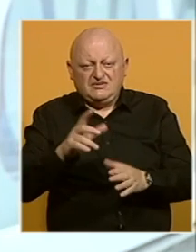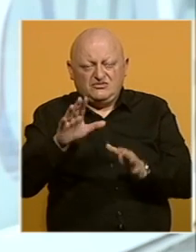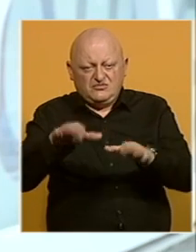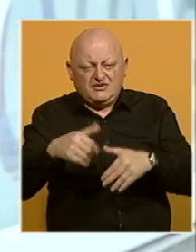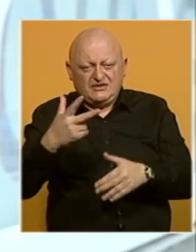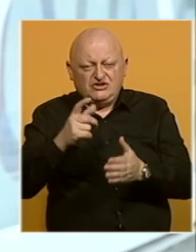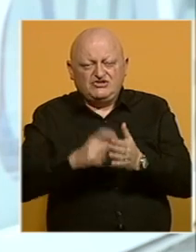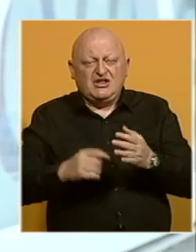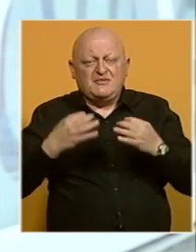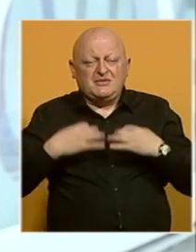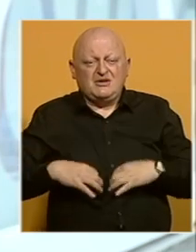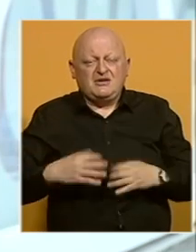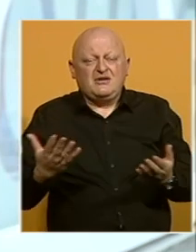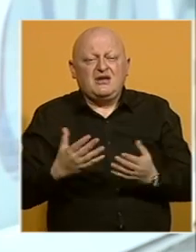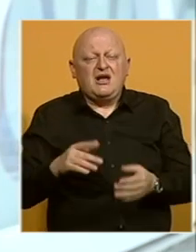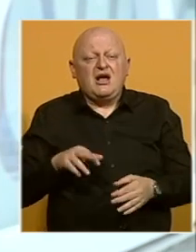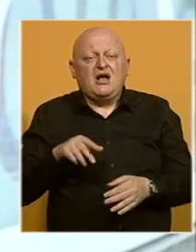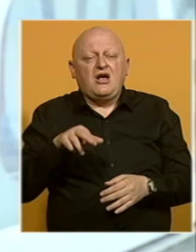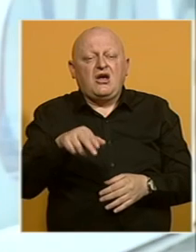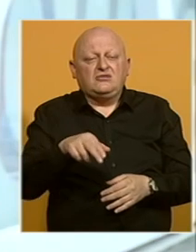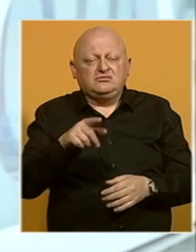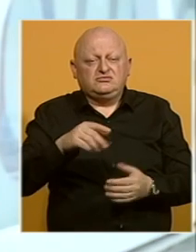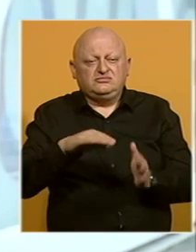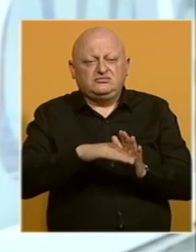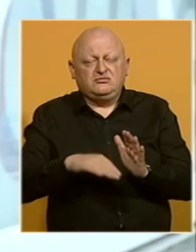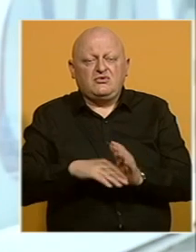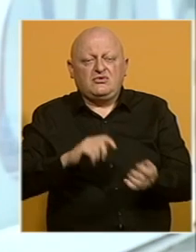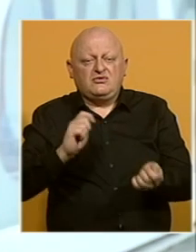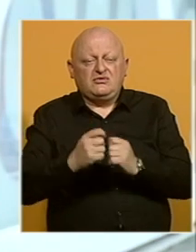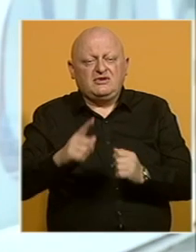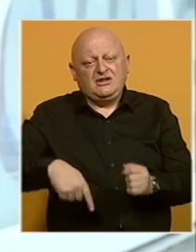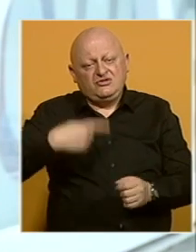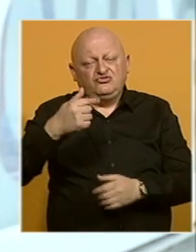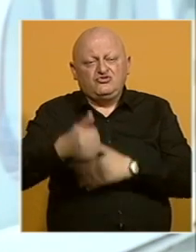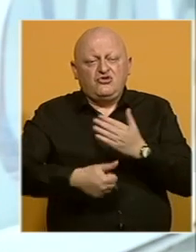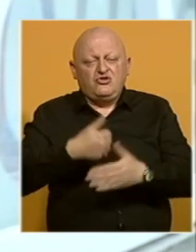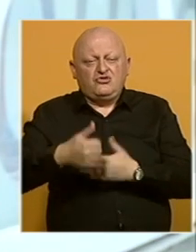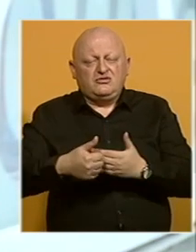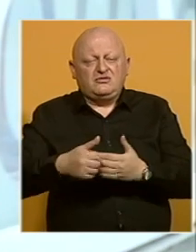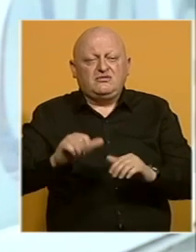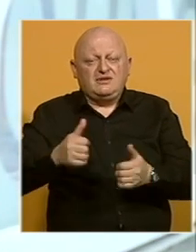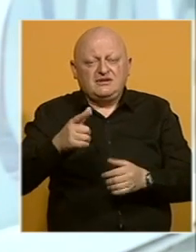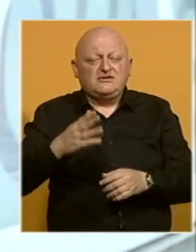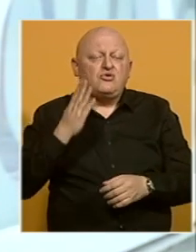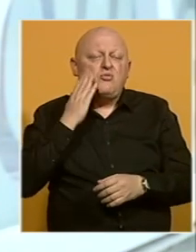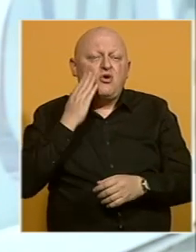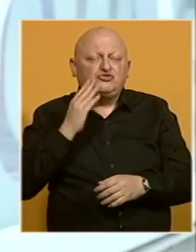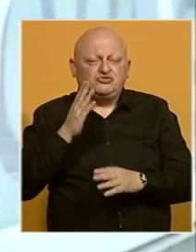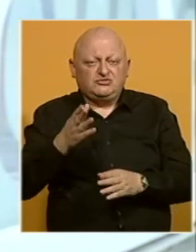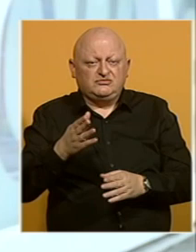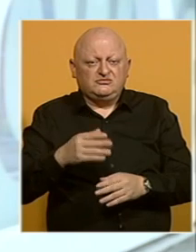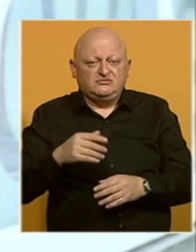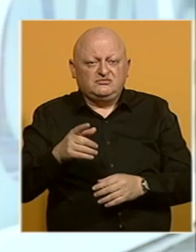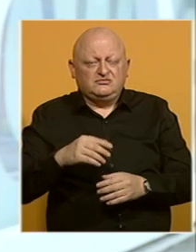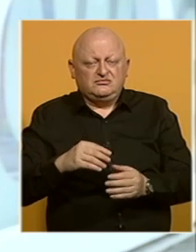člana predsjedništva, kako se dolazi do programa reformi za narednu godinu. I neka se to ispoštove. To znači